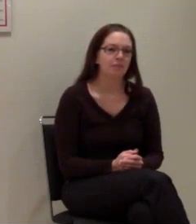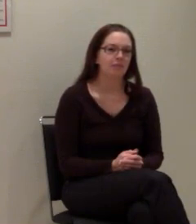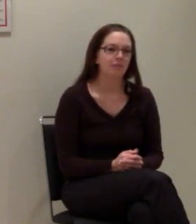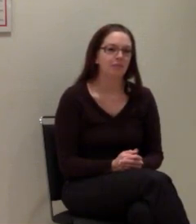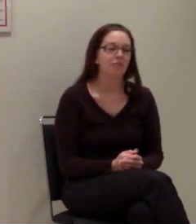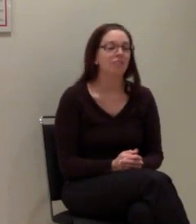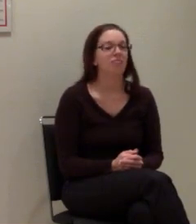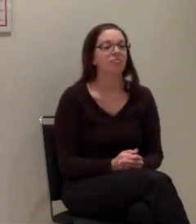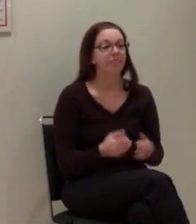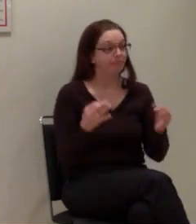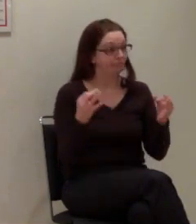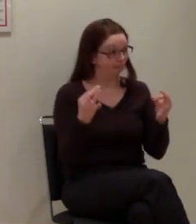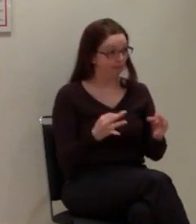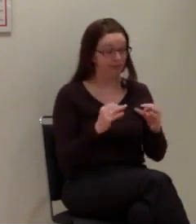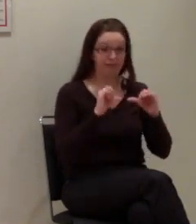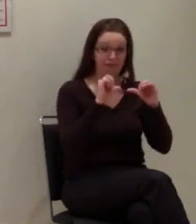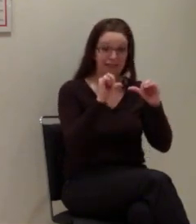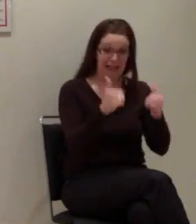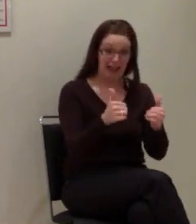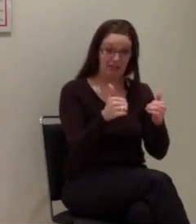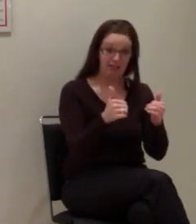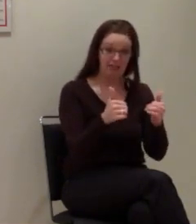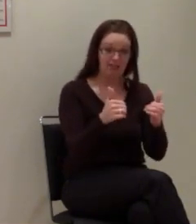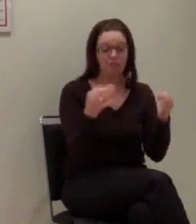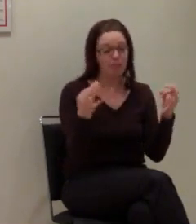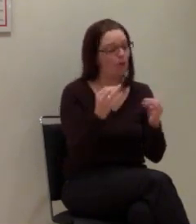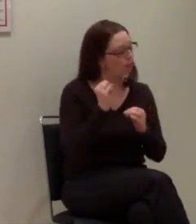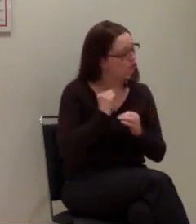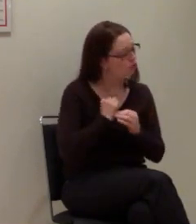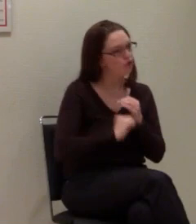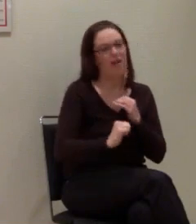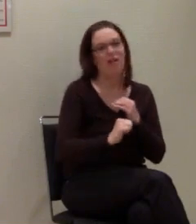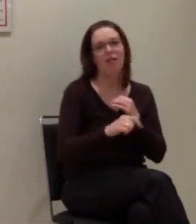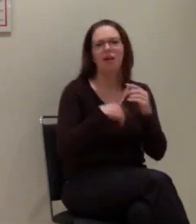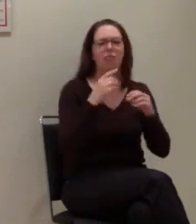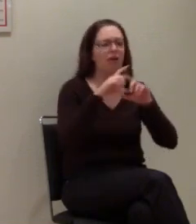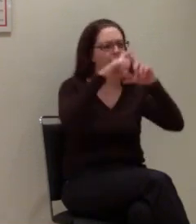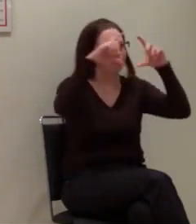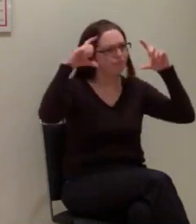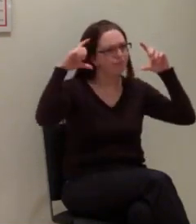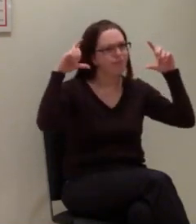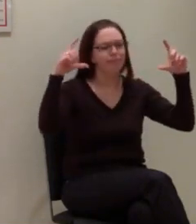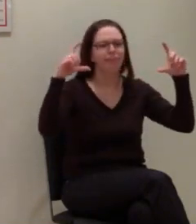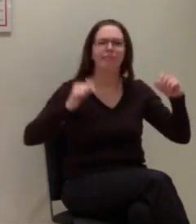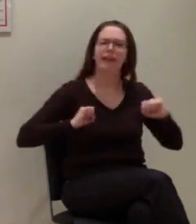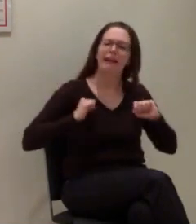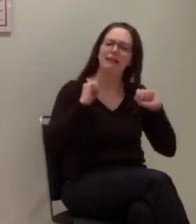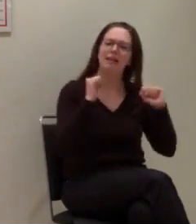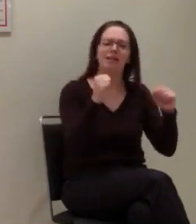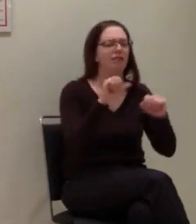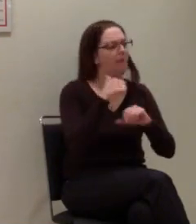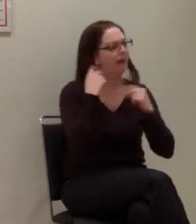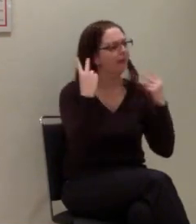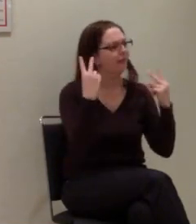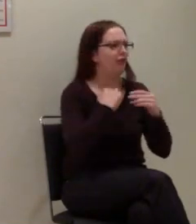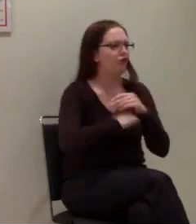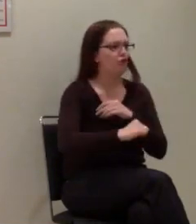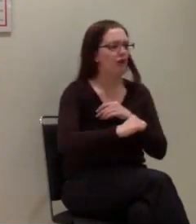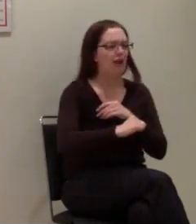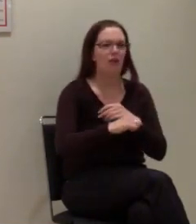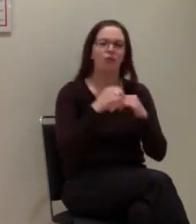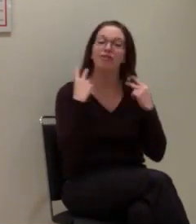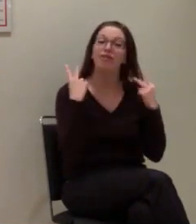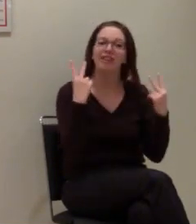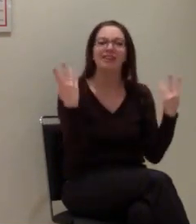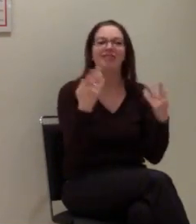Schnelle Hilfe ist die beste Hilfe. Dieser Satz steht über allen Initiativen der Stiftung. Und gilt besonders für die Aktion Kampf dem